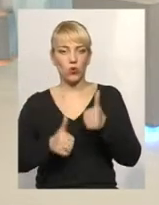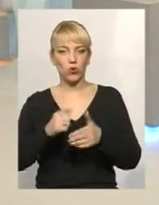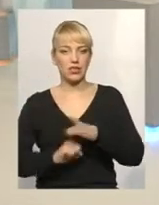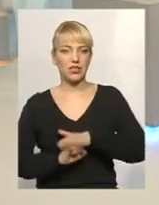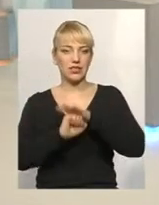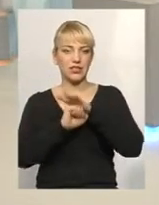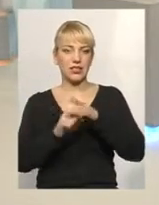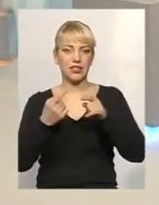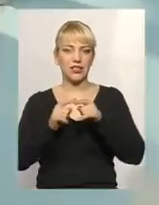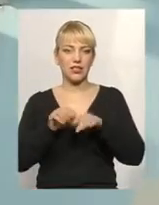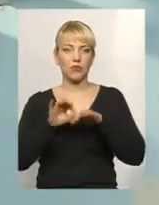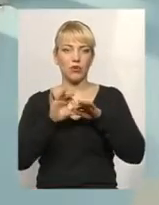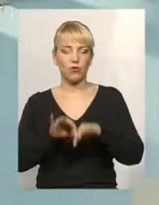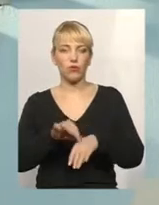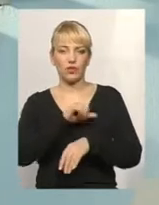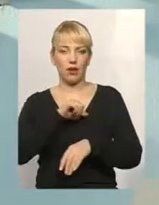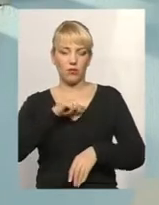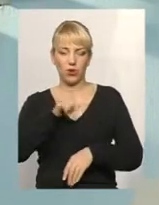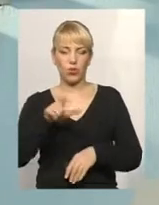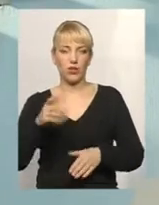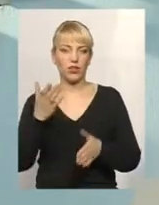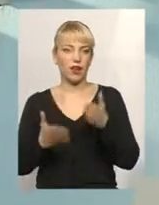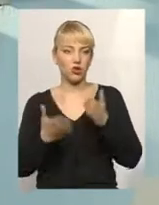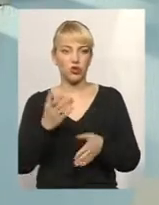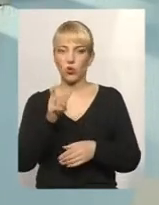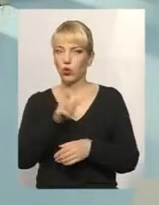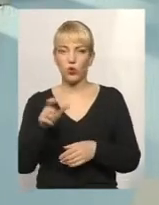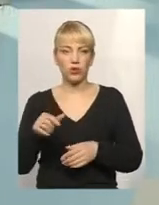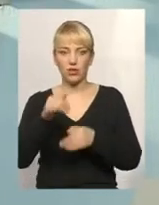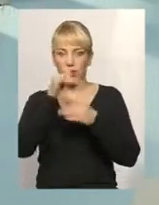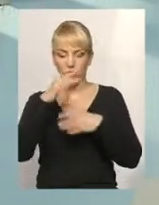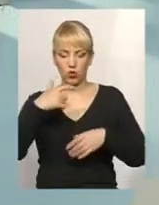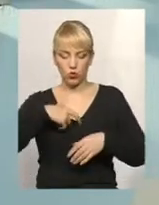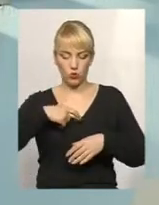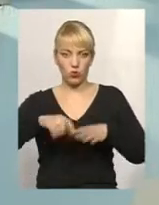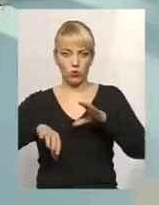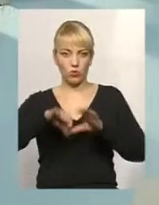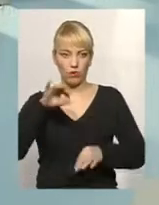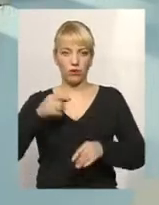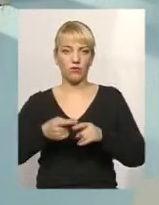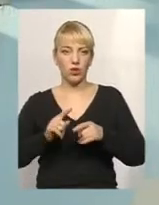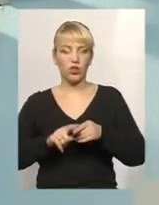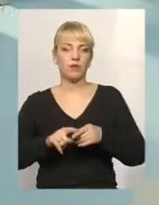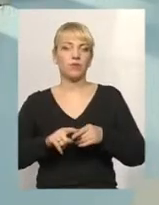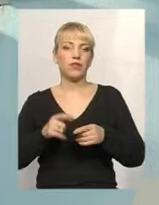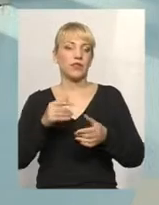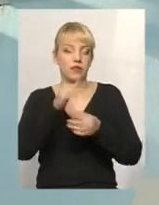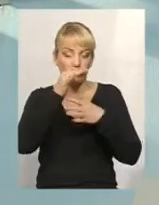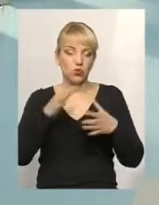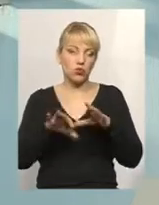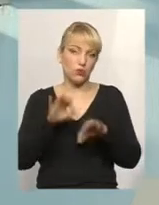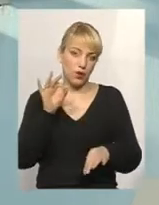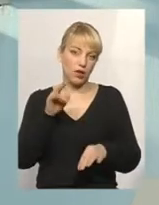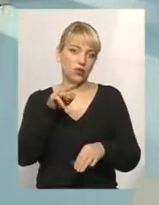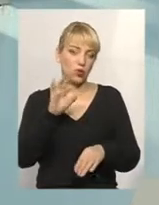Але це проводять самі мешканці. Але у разі, якщо мешканці не можуть собі обрати, вони проводять конкурс. Не можуть обрати. Тоді